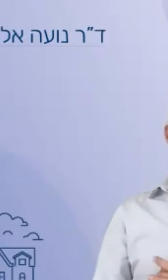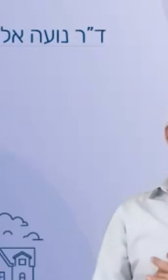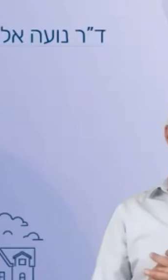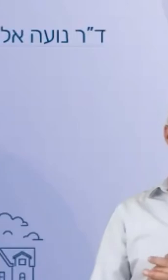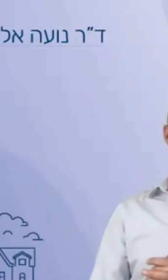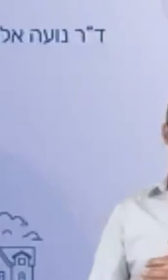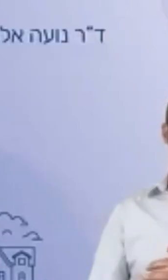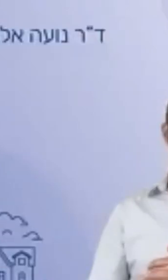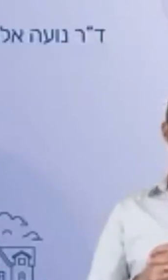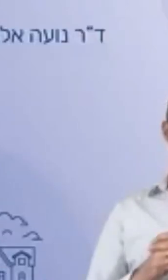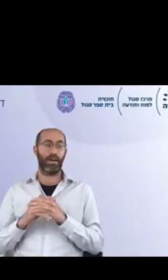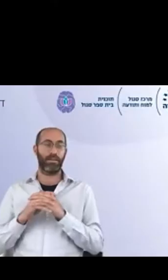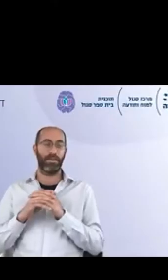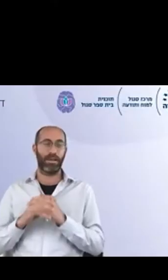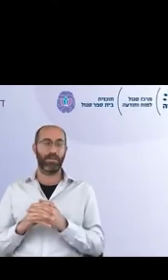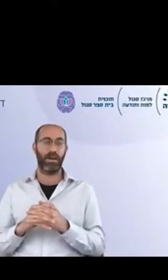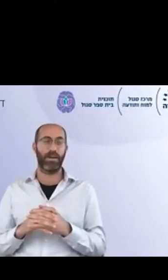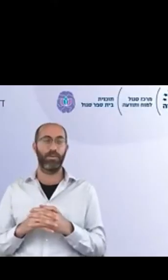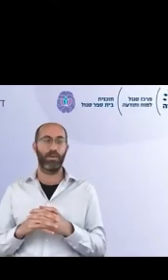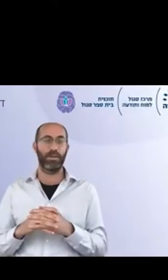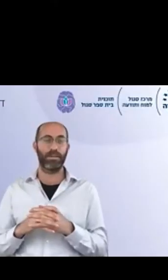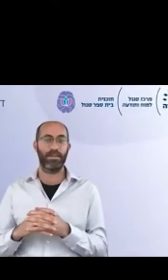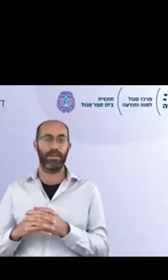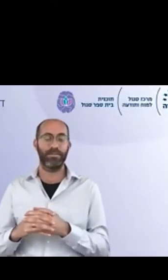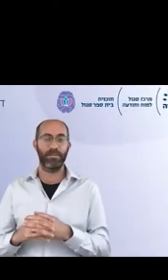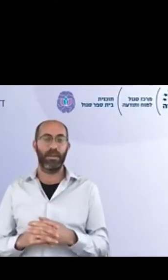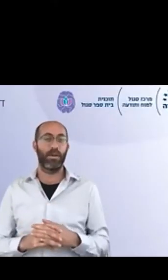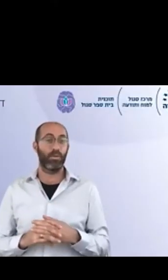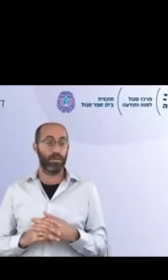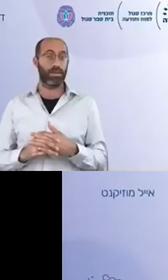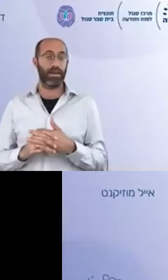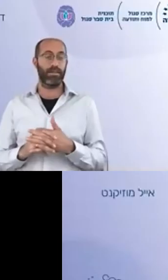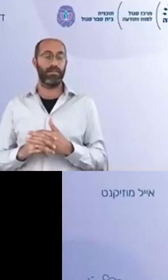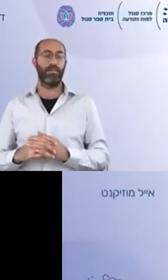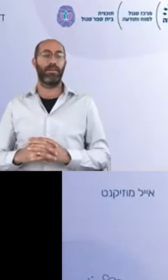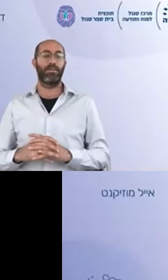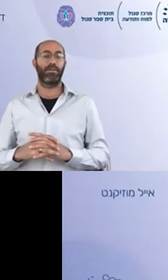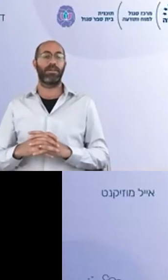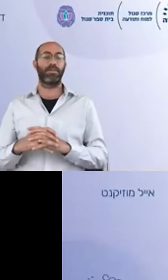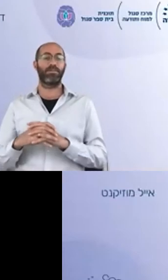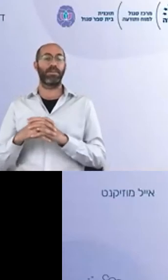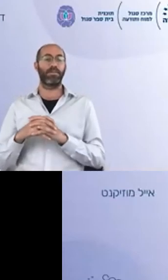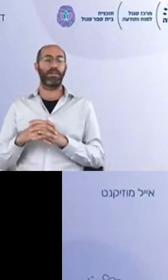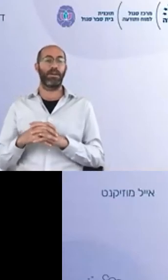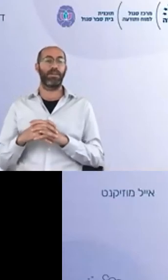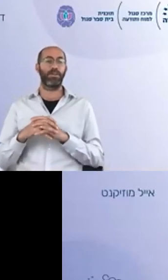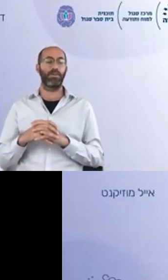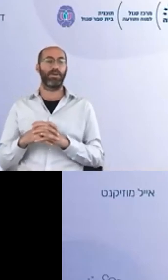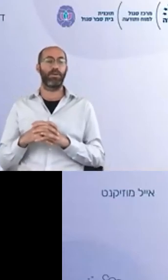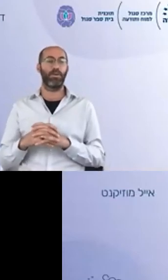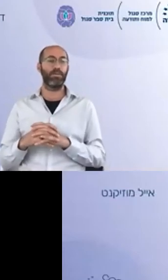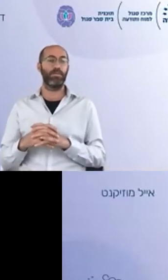אייל מוזיקן, מנהלת בית חכיות בניים חיים בורל ונתניה, רותי קרן, שמנהלת בתספר היסודי